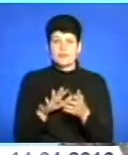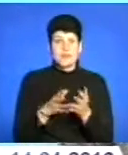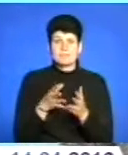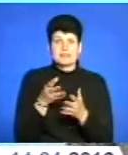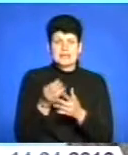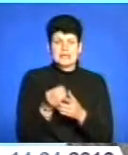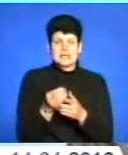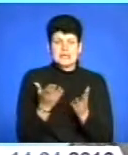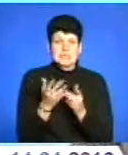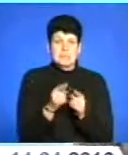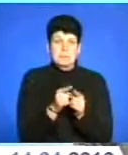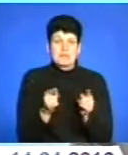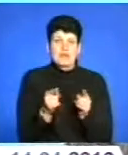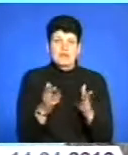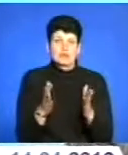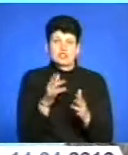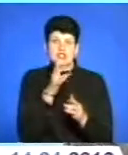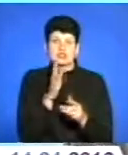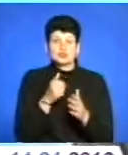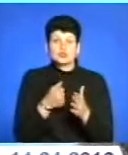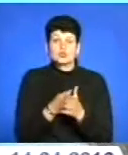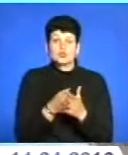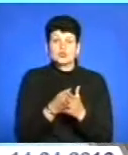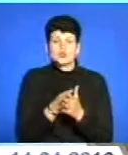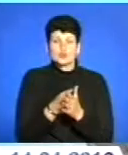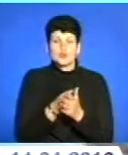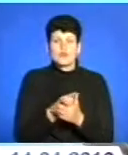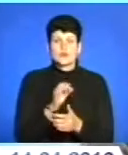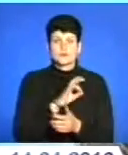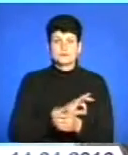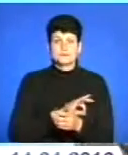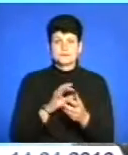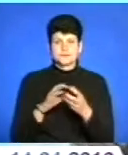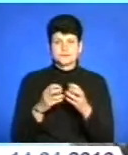певний період часу, доки буде використовуватися ця накопичена сума.